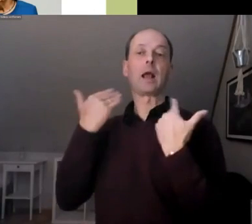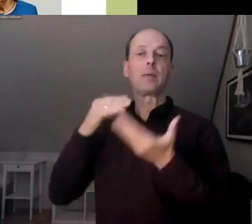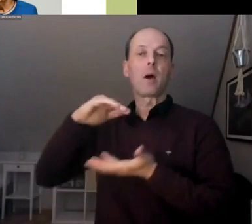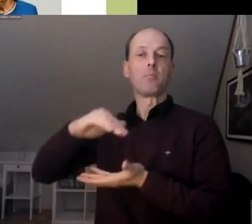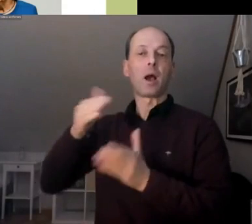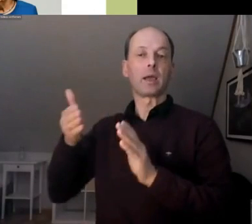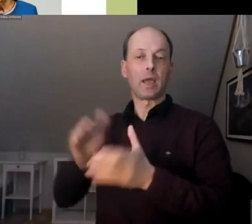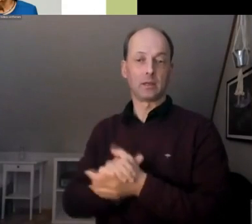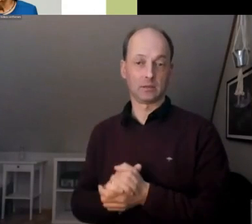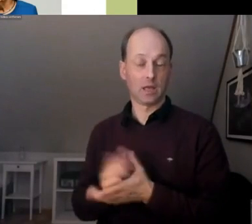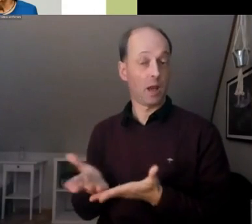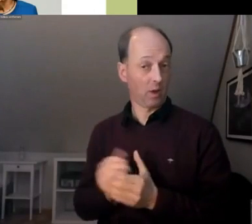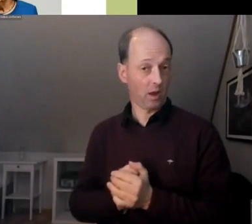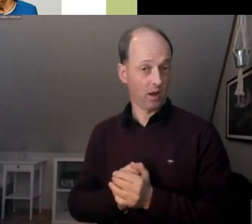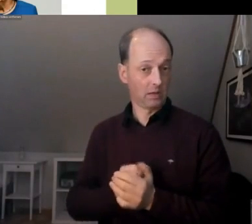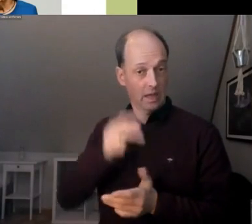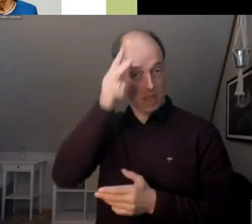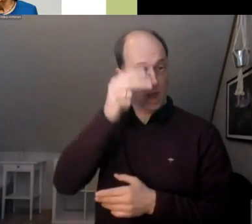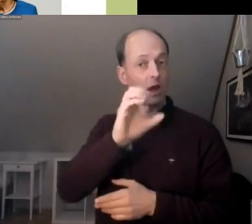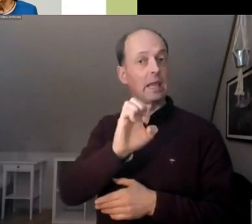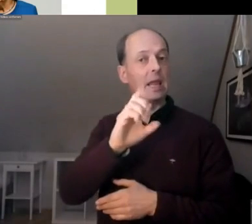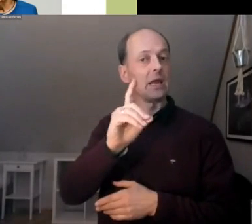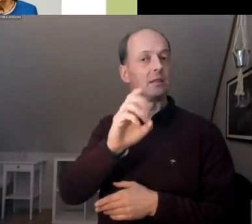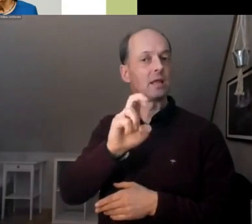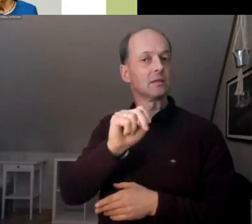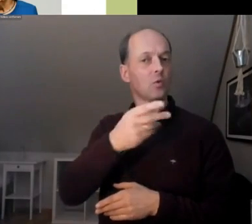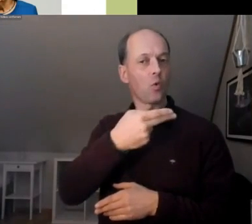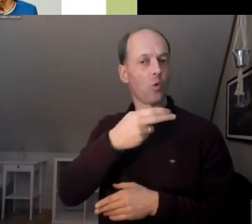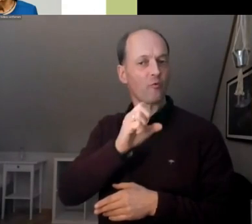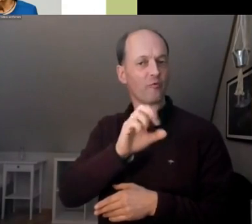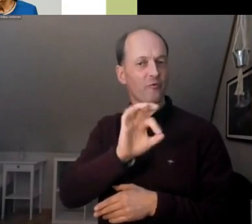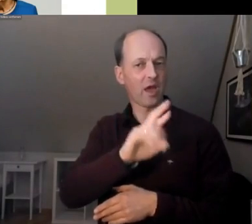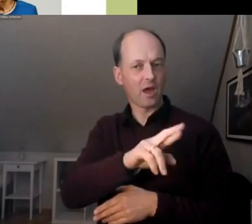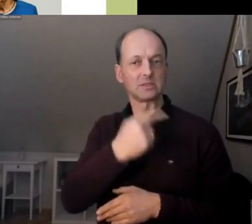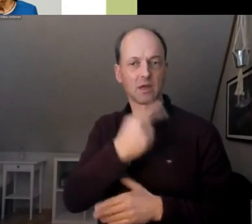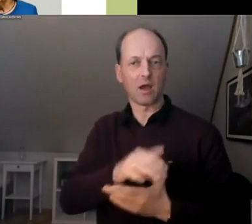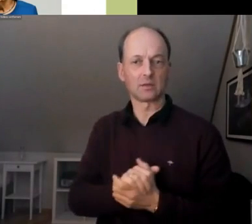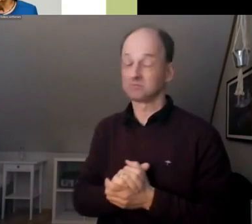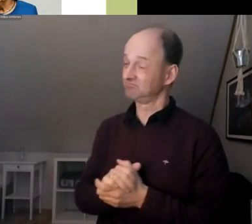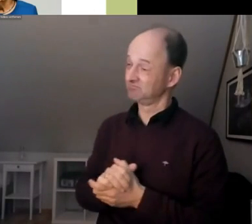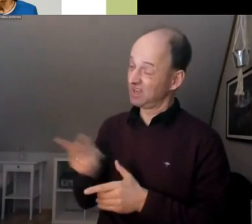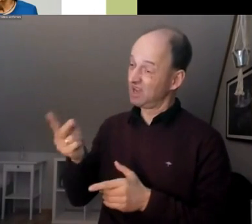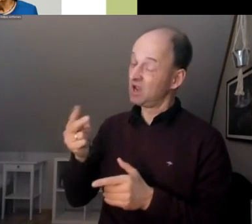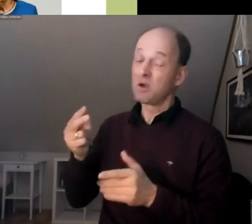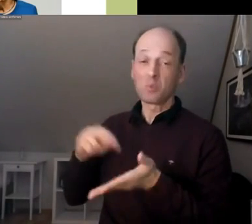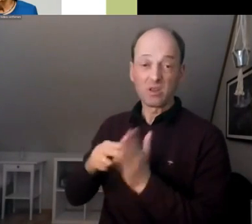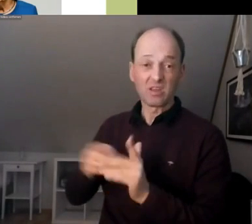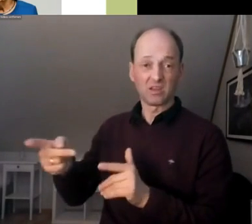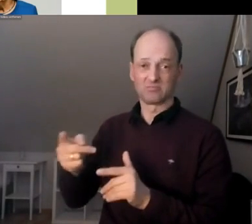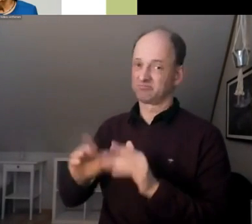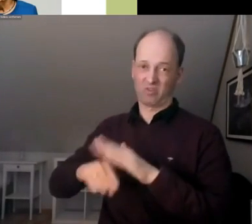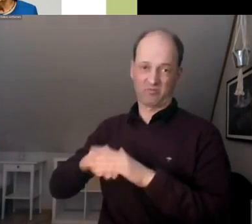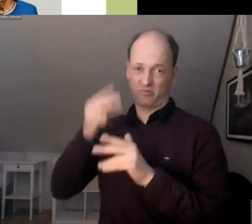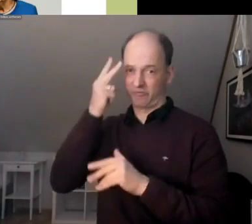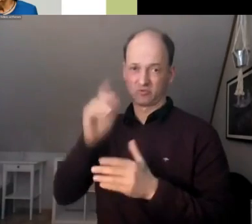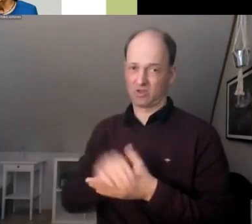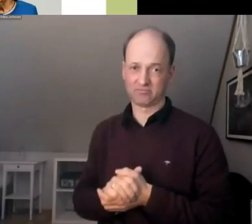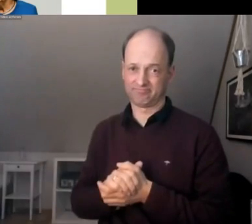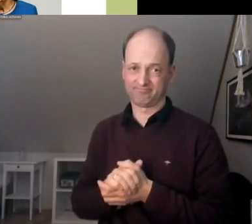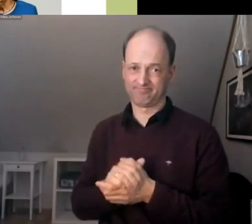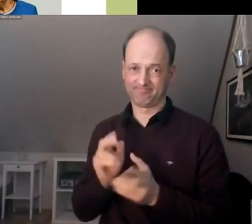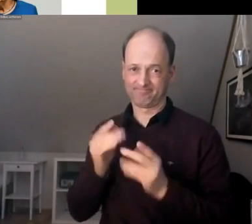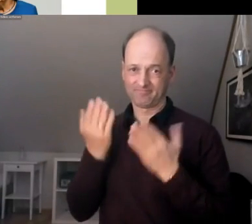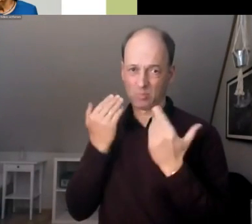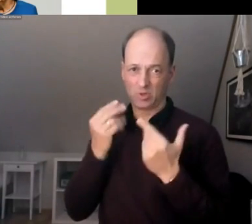nicht verstanden, das Notwendige möglich zu machen und das Klimapaket sei ein Dokument politischer Mutlosigkeit.